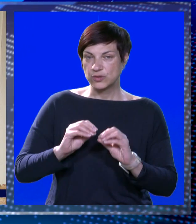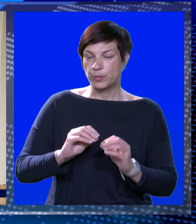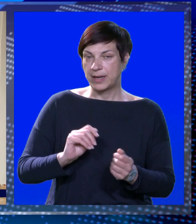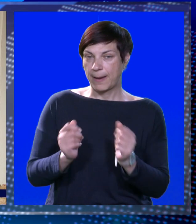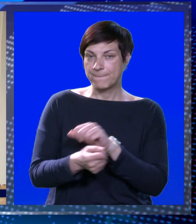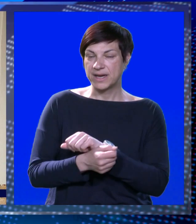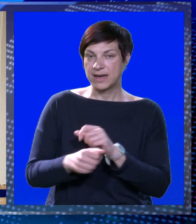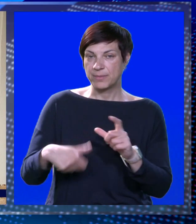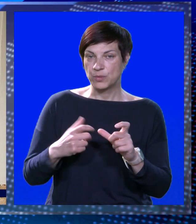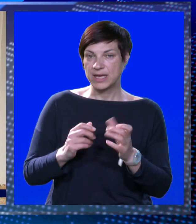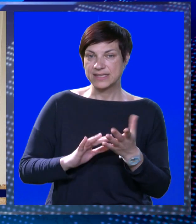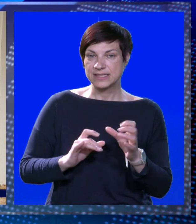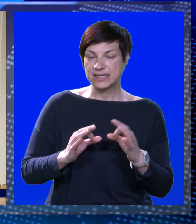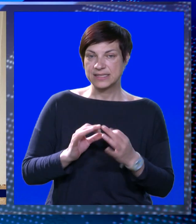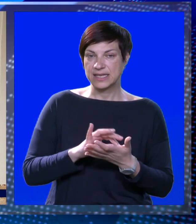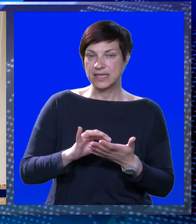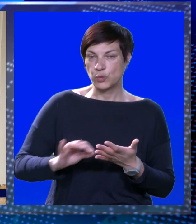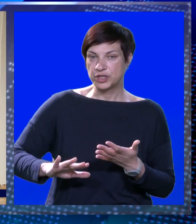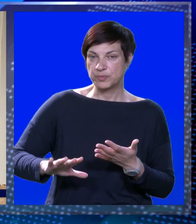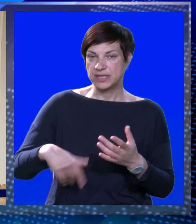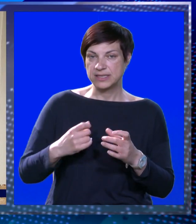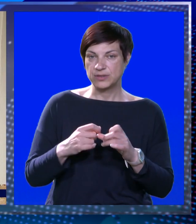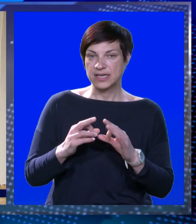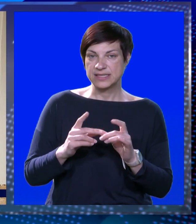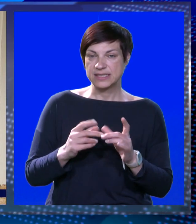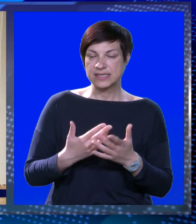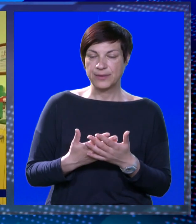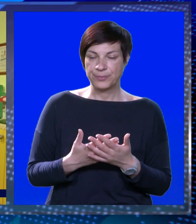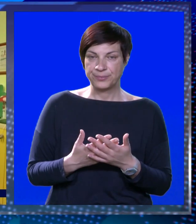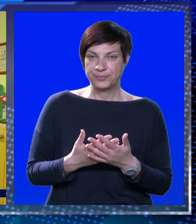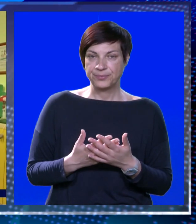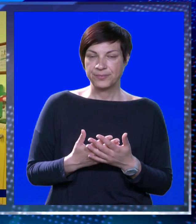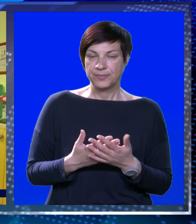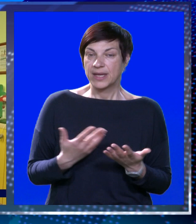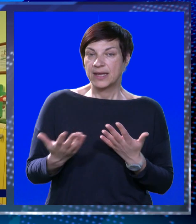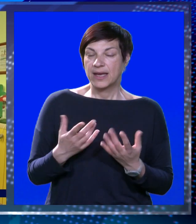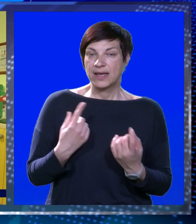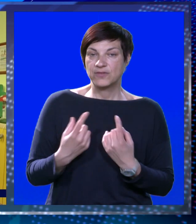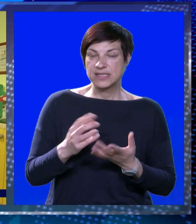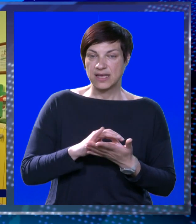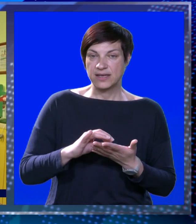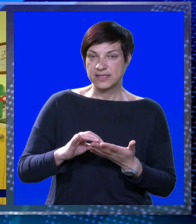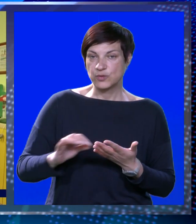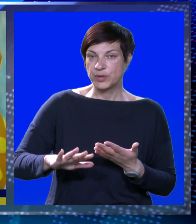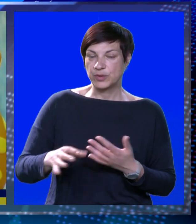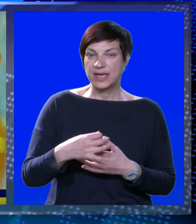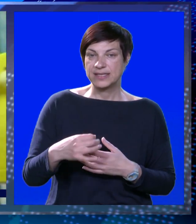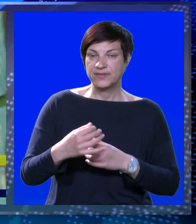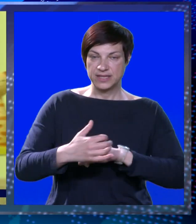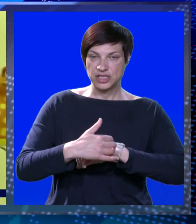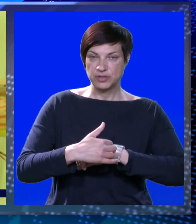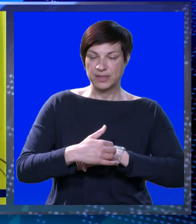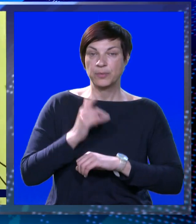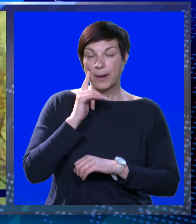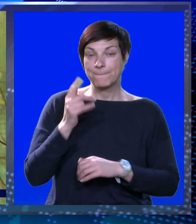prenamjenimo u jaslične i da upišemo djecu u jasličkog uzrasta. Kakvo je stanje s upisima u dječjim